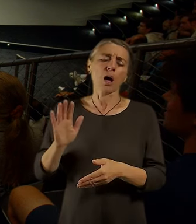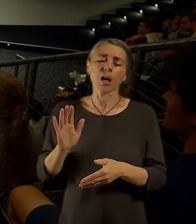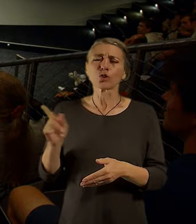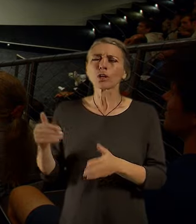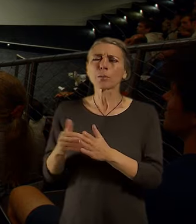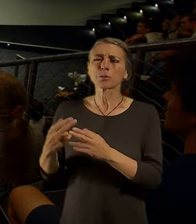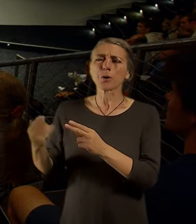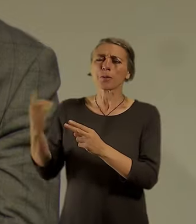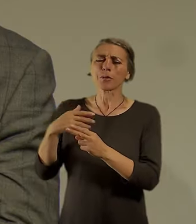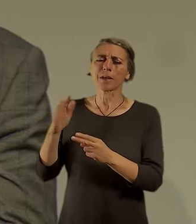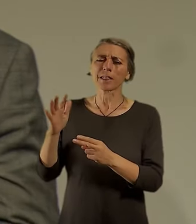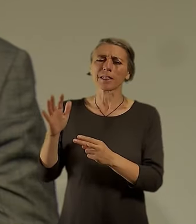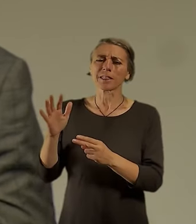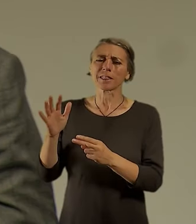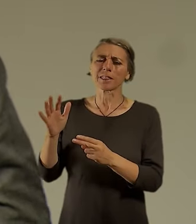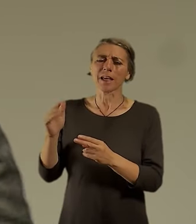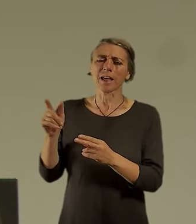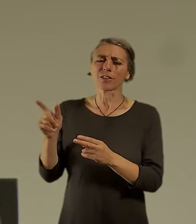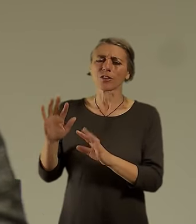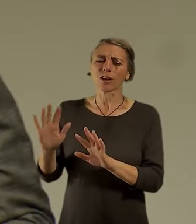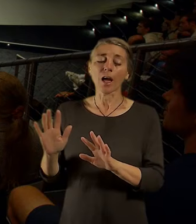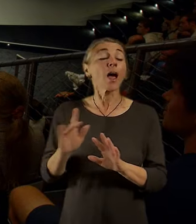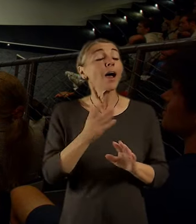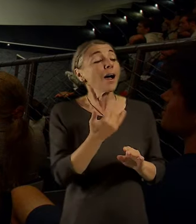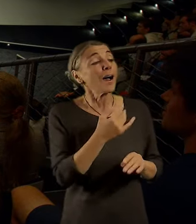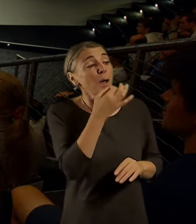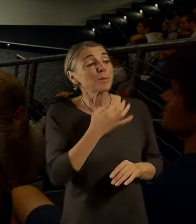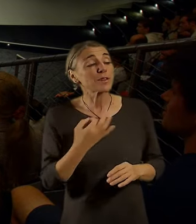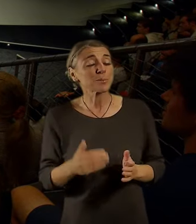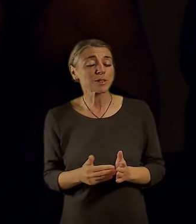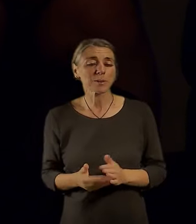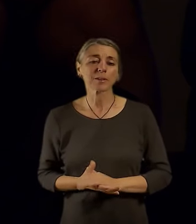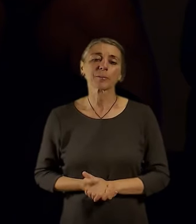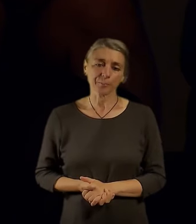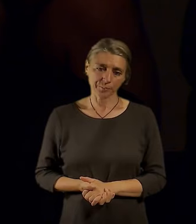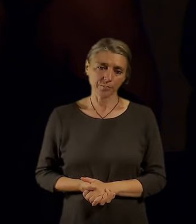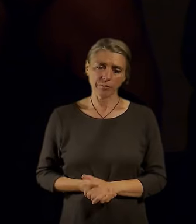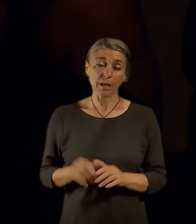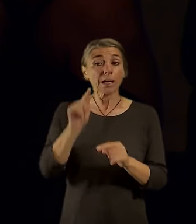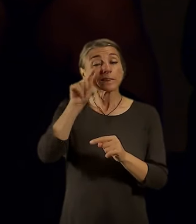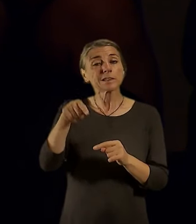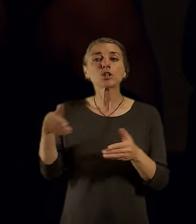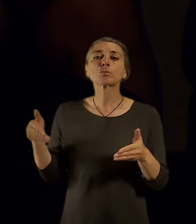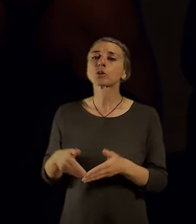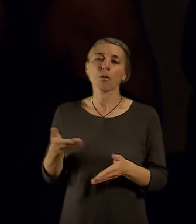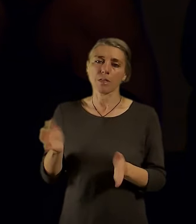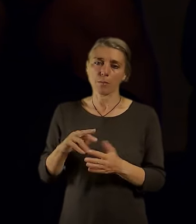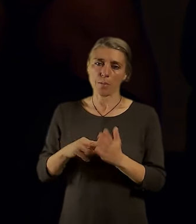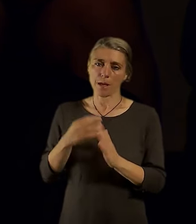neuklidnilo. Prosím, ještě, můžete teda ten dotaz. Jo, na hřbitovi není můj dotaz mířen.